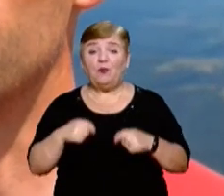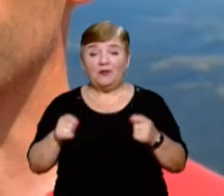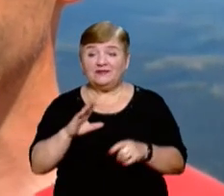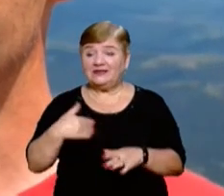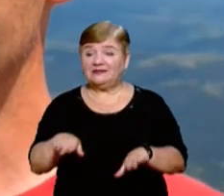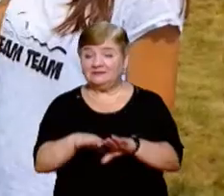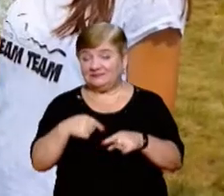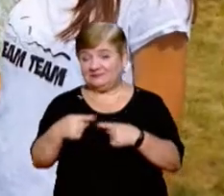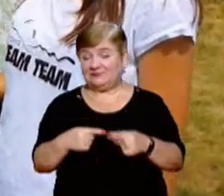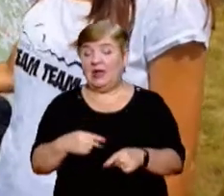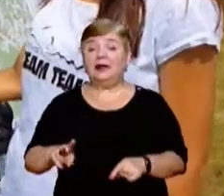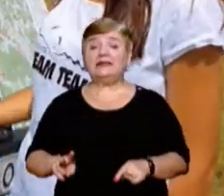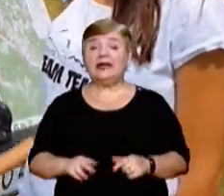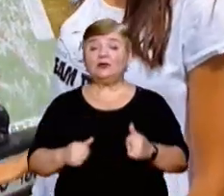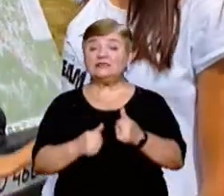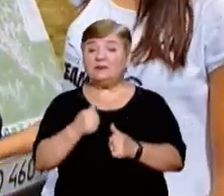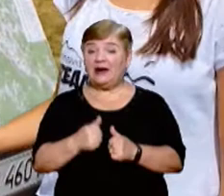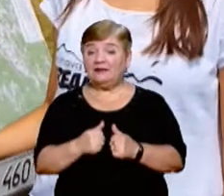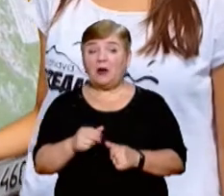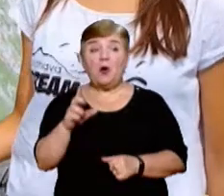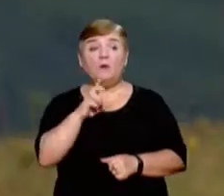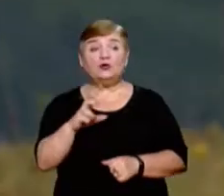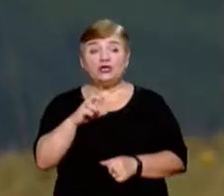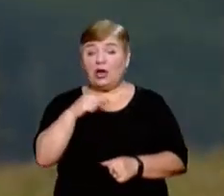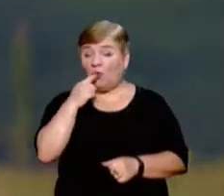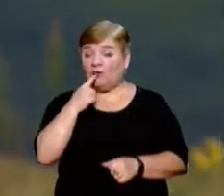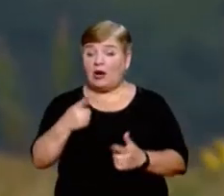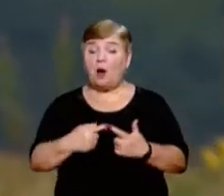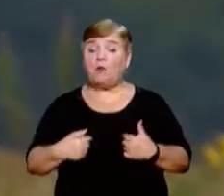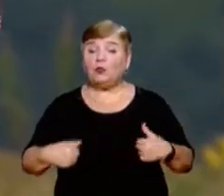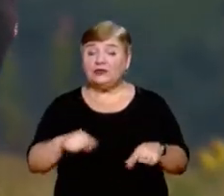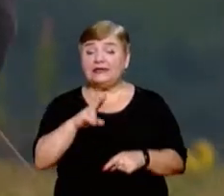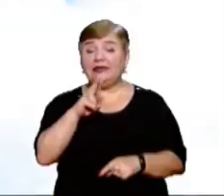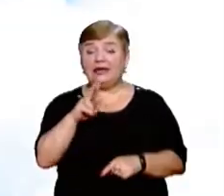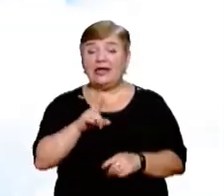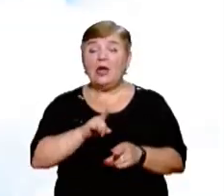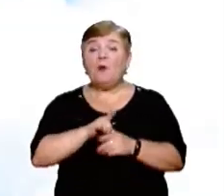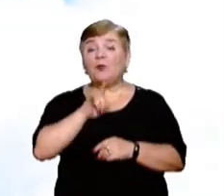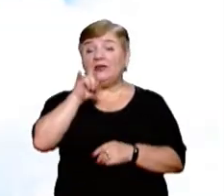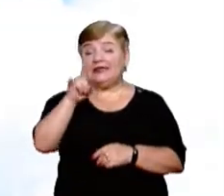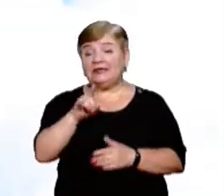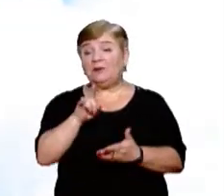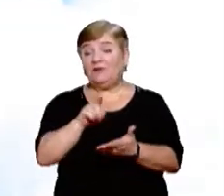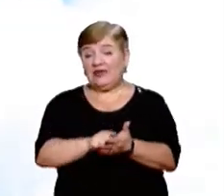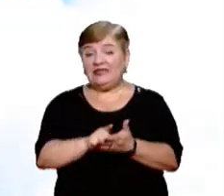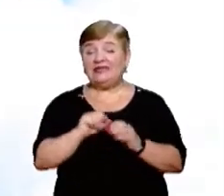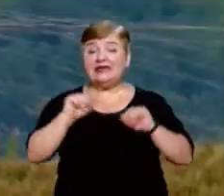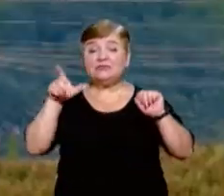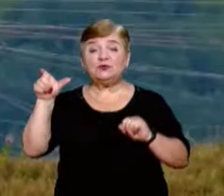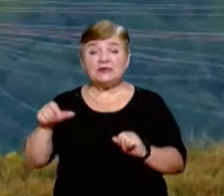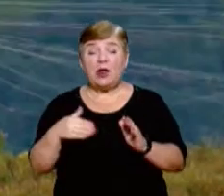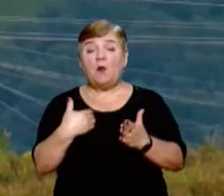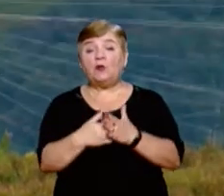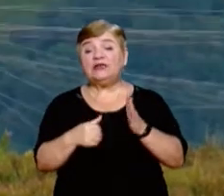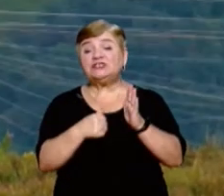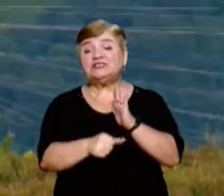до пізніжня гори. Директорка змагань Бажана Баган показує пункти на карті, які мають пролетіти спортсмени. Загальна відстань понад 60